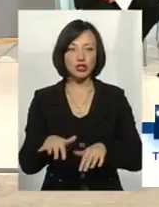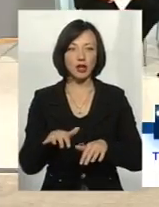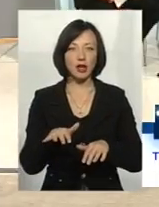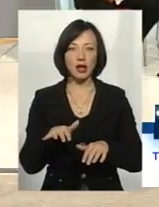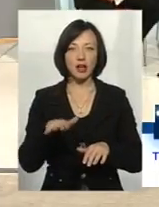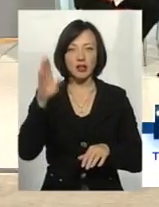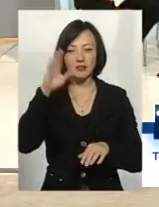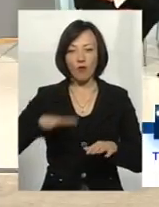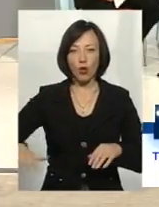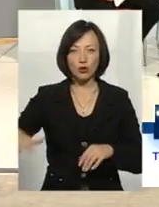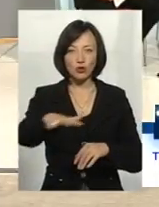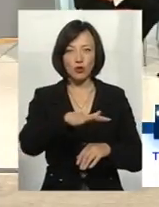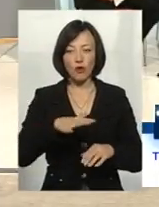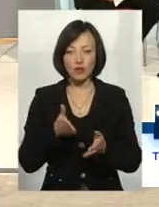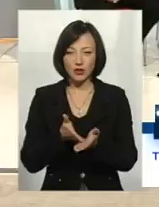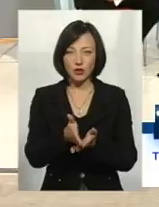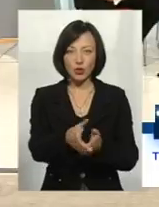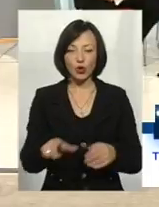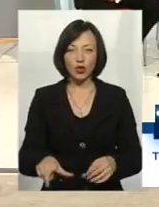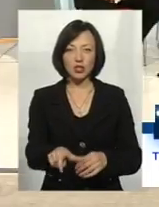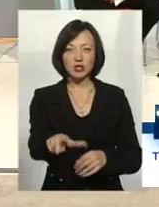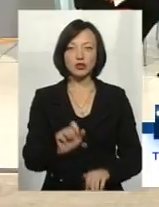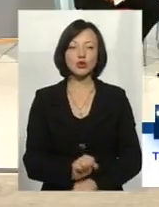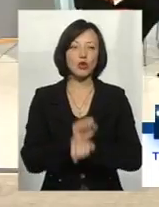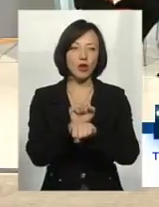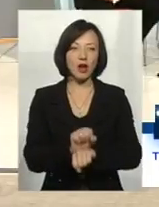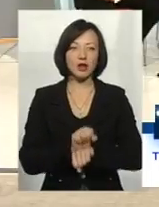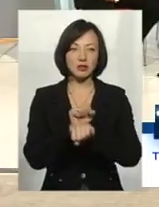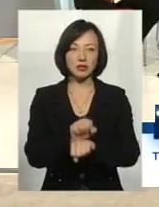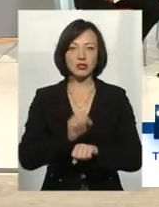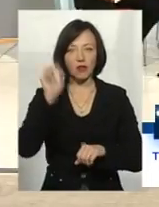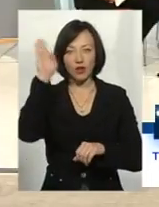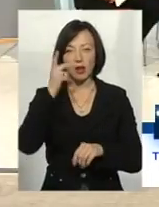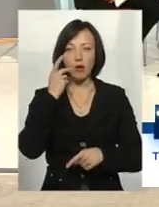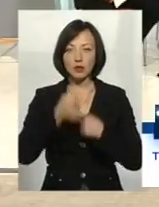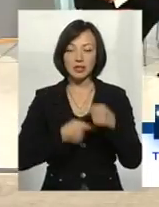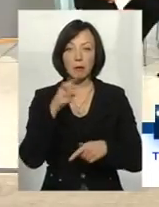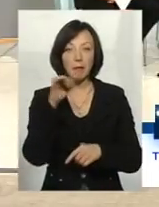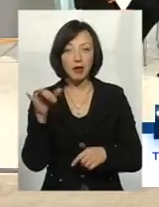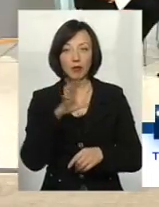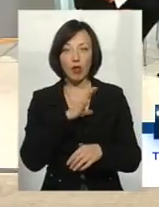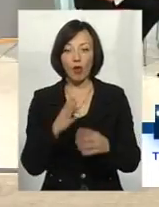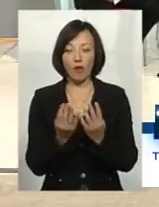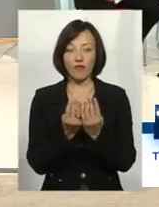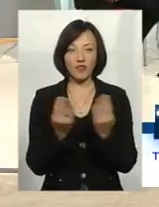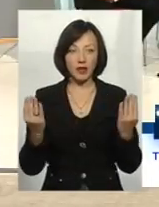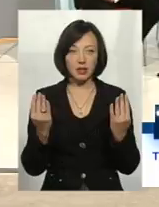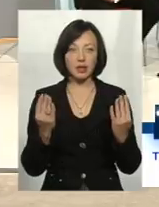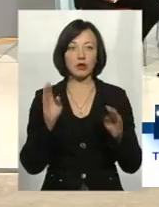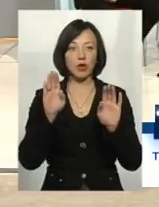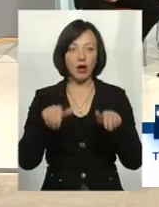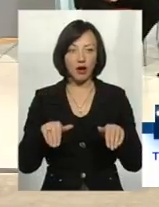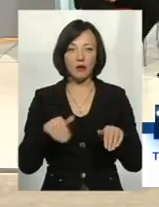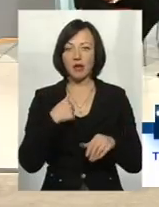З водосховища туди і стояча вода там постійно, бо якби там було відкрито, хай би,